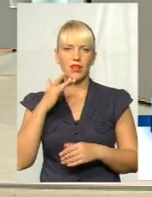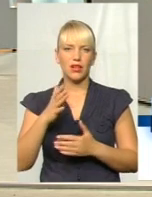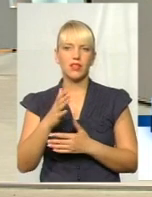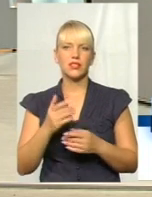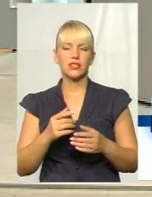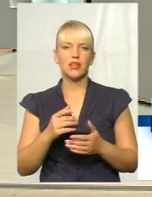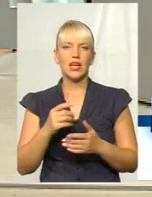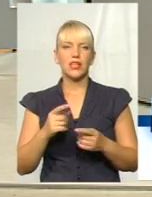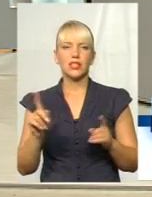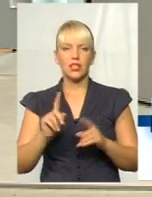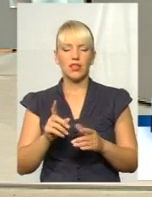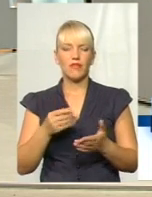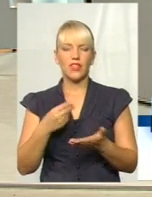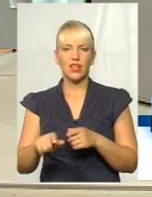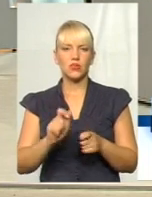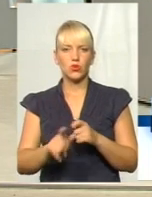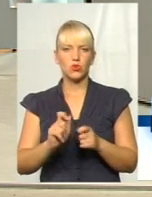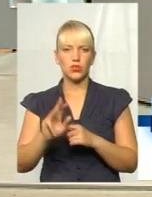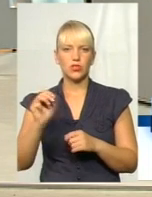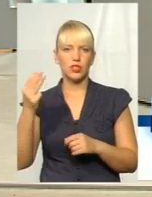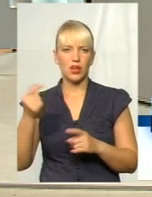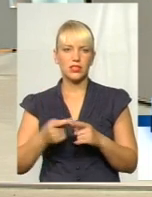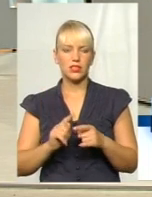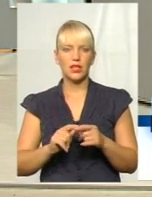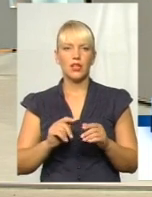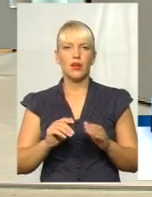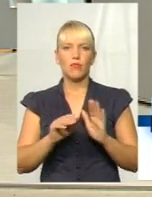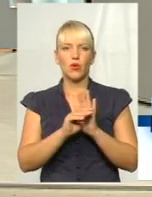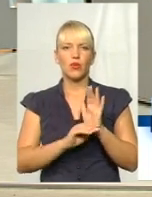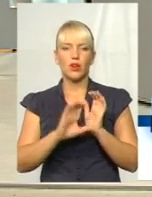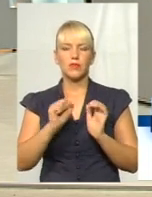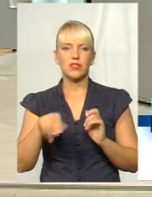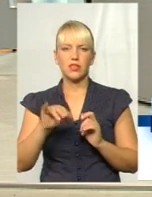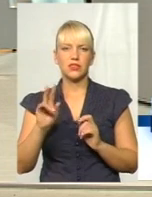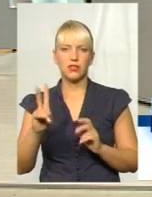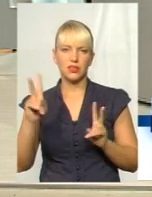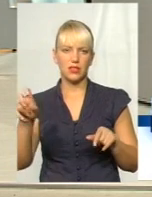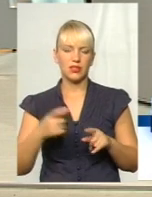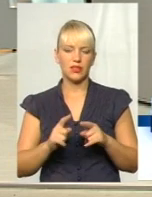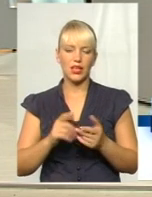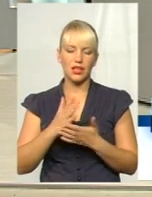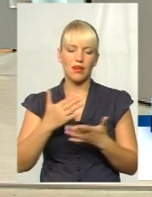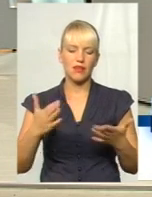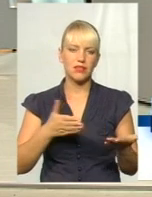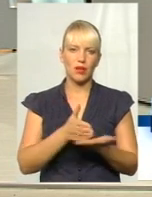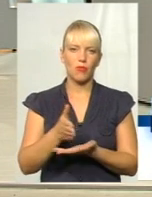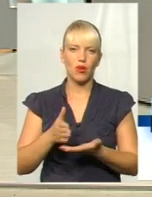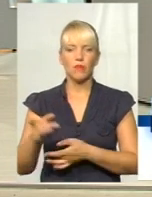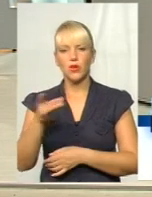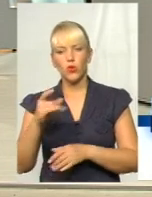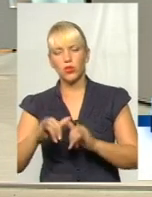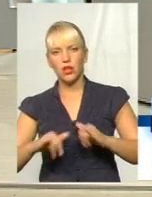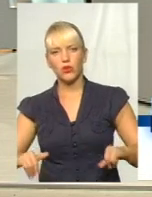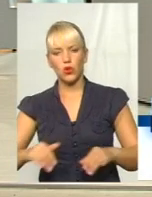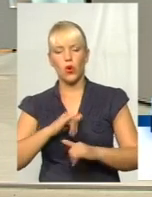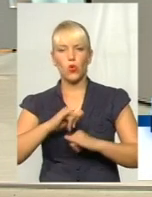Сполучених Штатів Америки. Це проєкт-програма «Сабіт». Він має напрямки різні, і регіональний розвиток, і розвиток